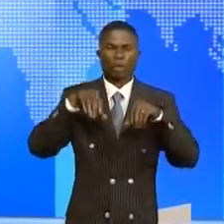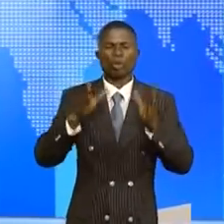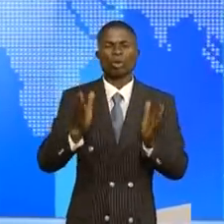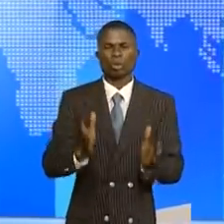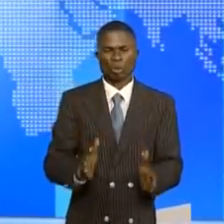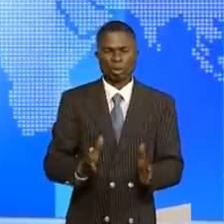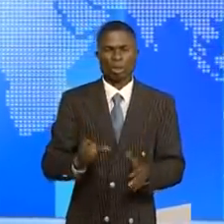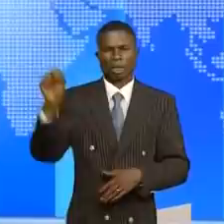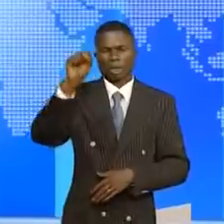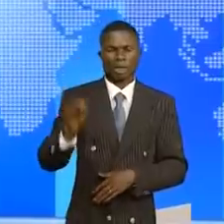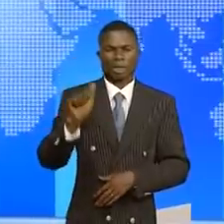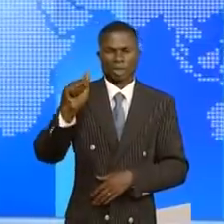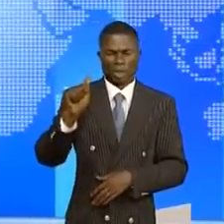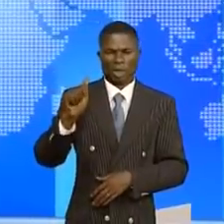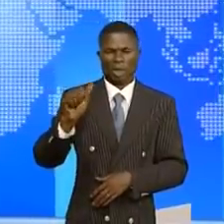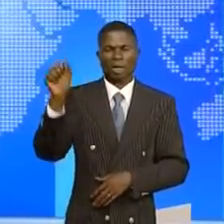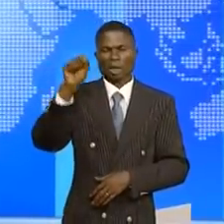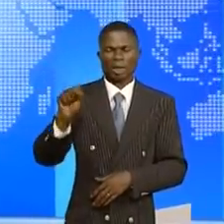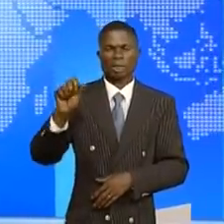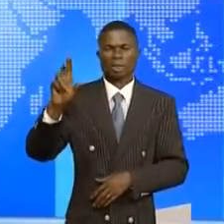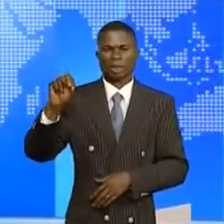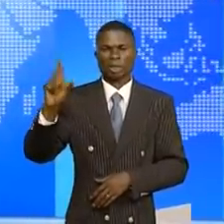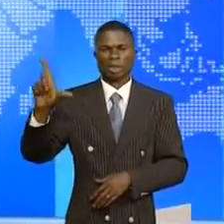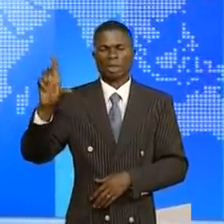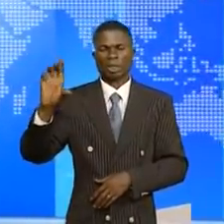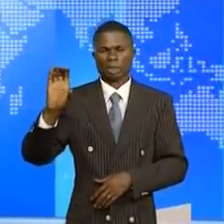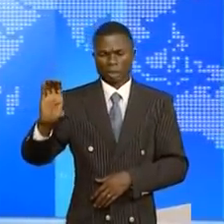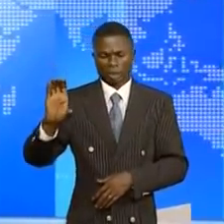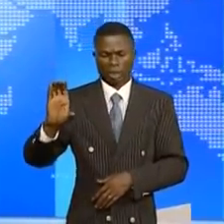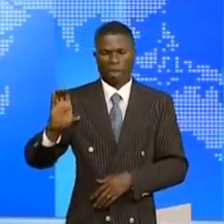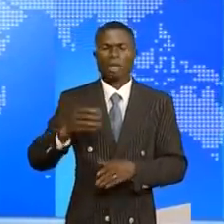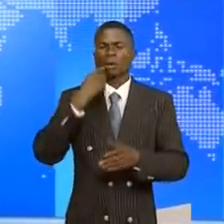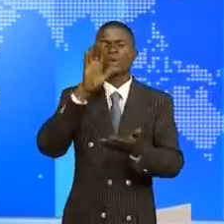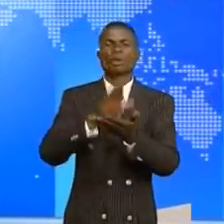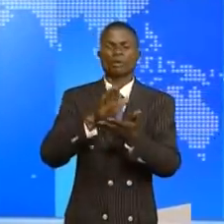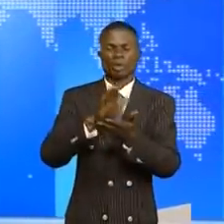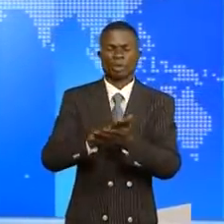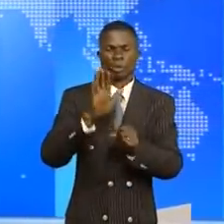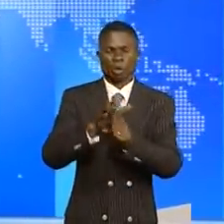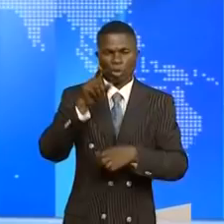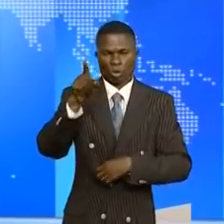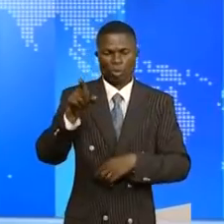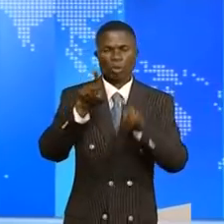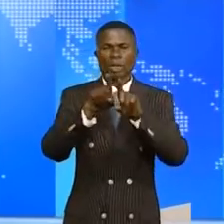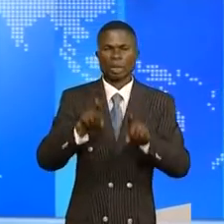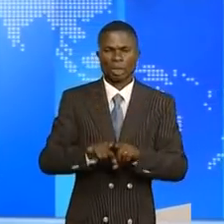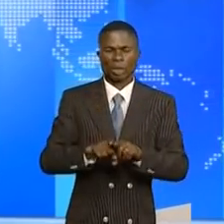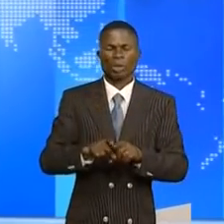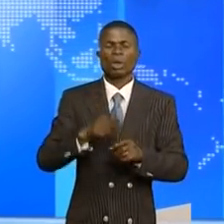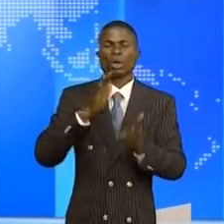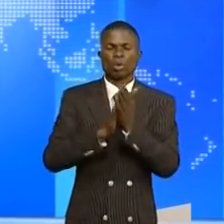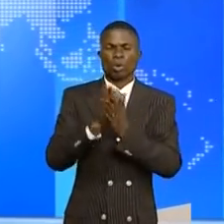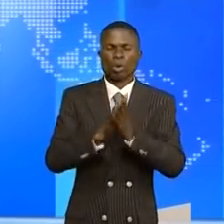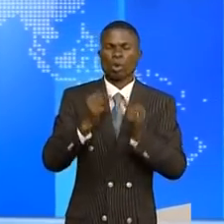S.A. L.A.M.C. en sigle, vous présentent leurs vives et sincères félicitations, ainsi que leurs vœux